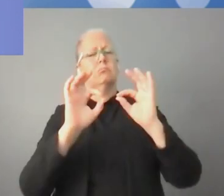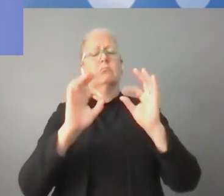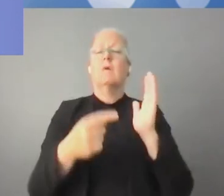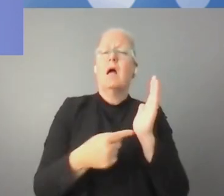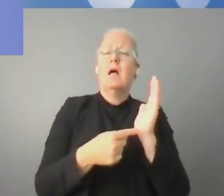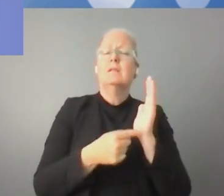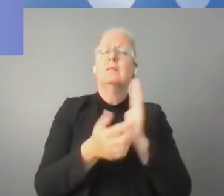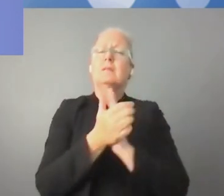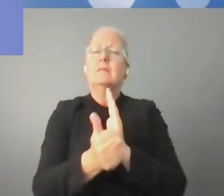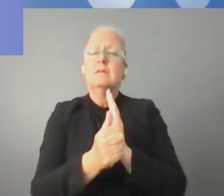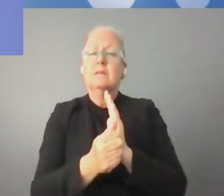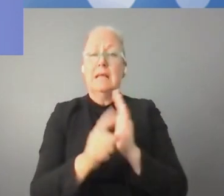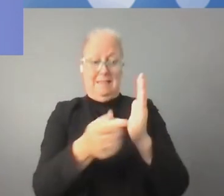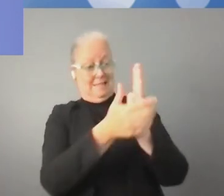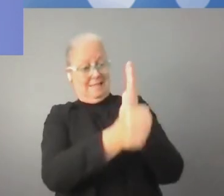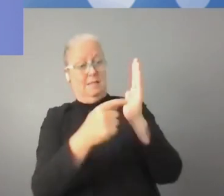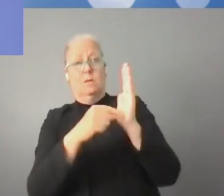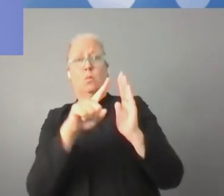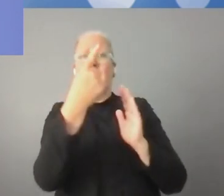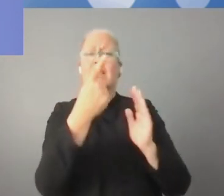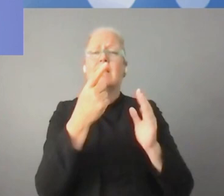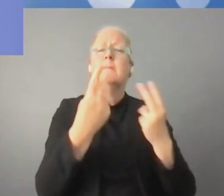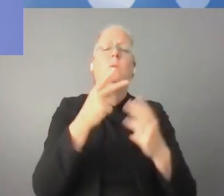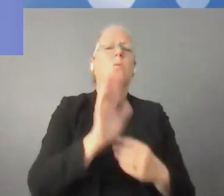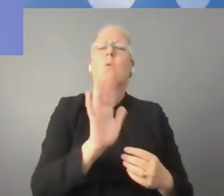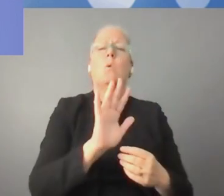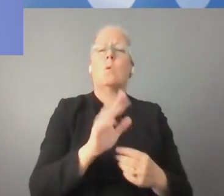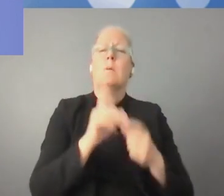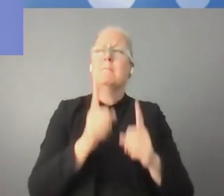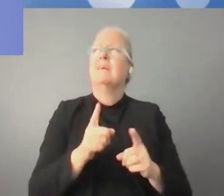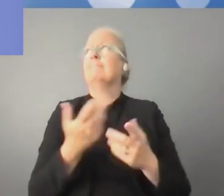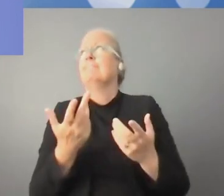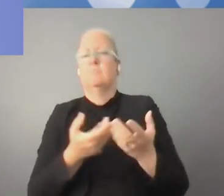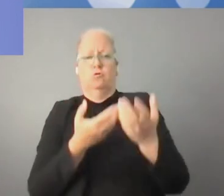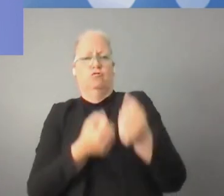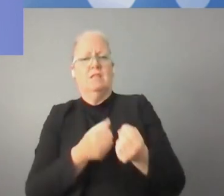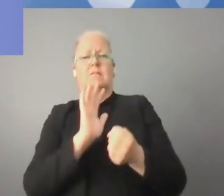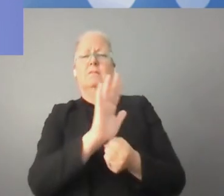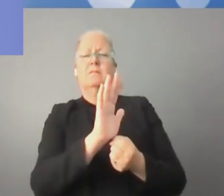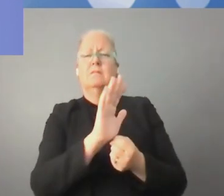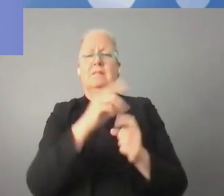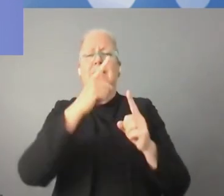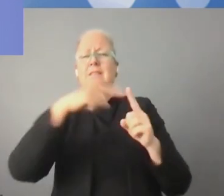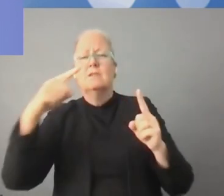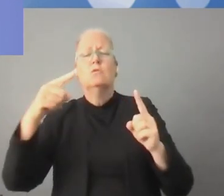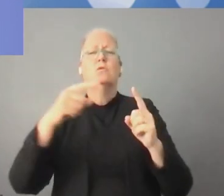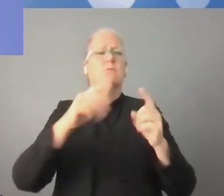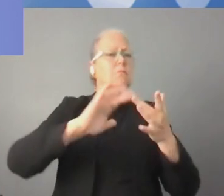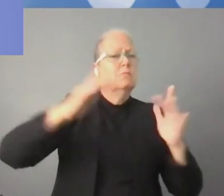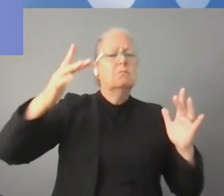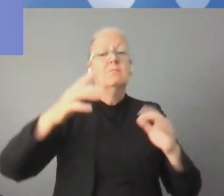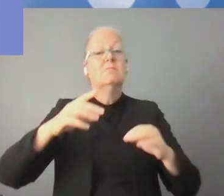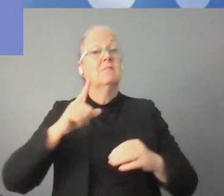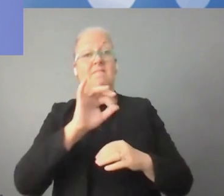في إردى عمالنا وموظفين مهارات أكبر في مجال استخدام التقنيات